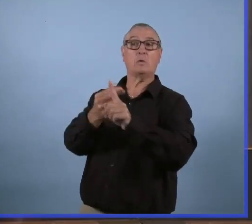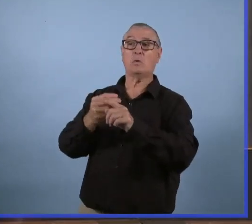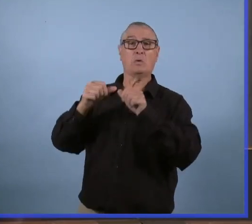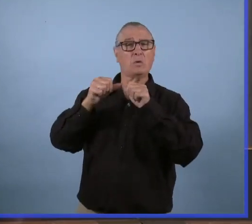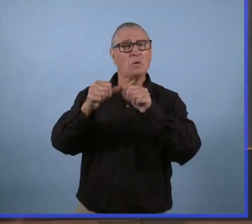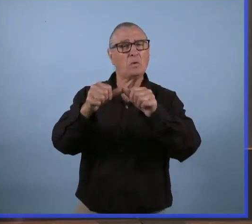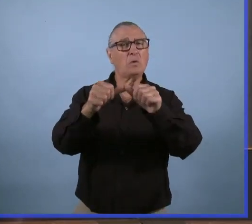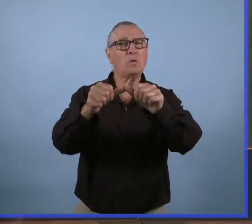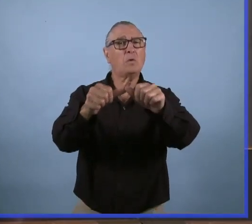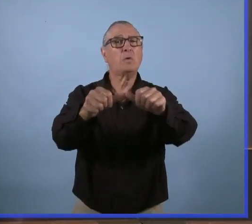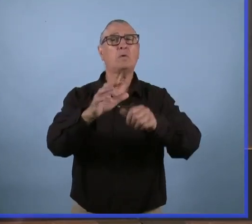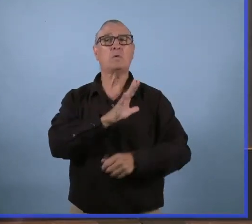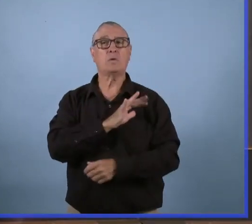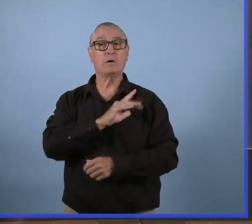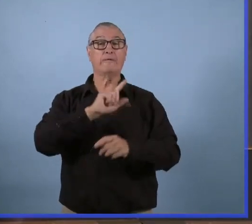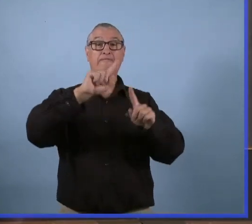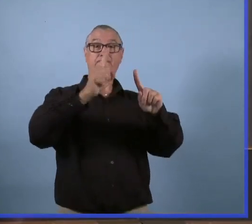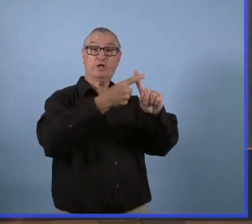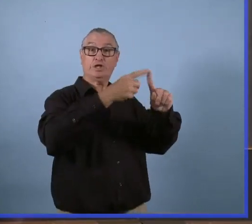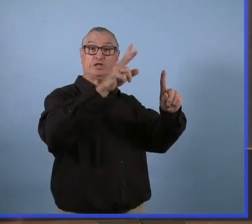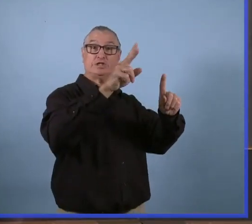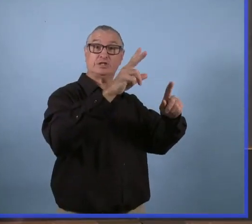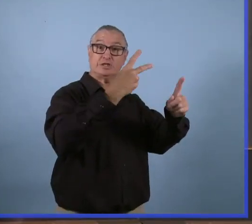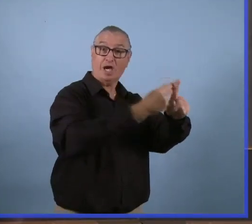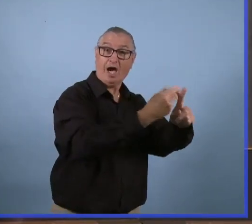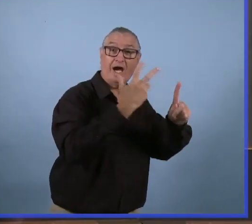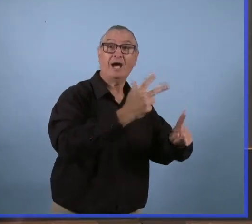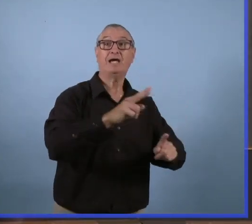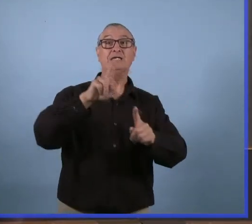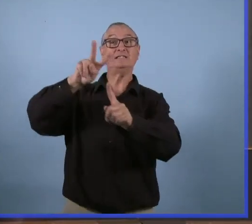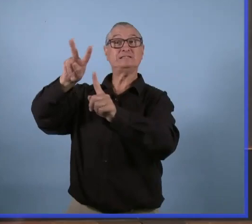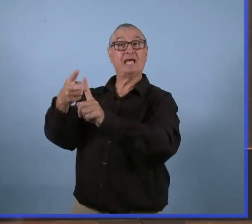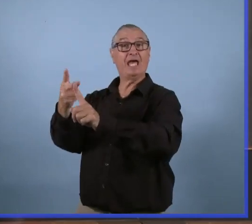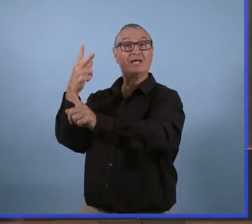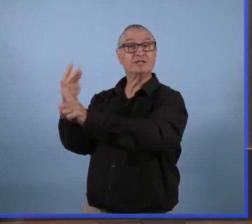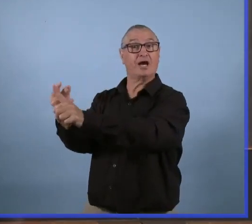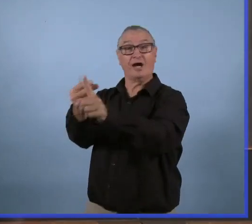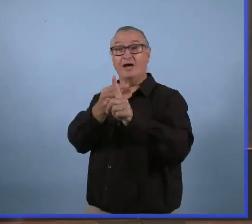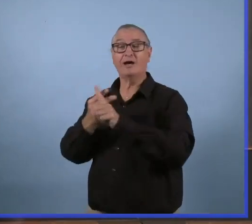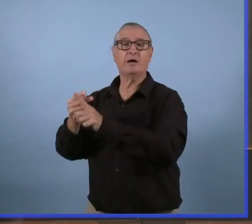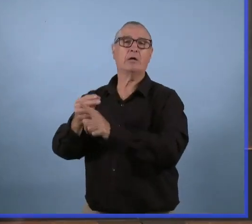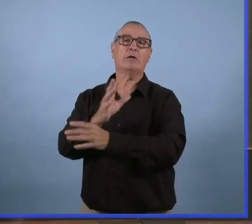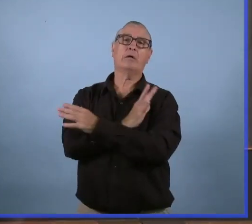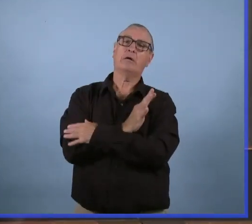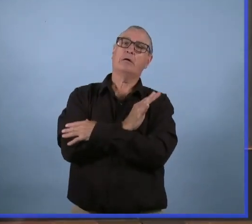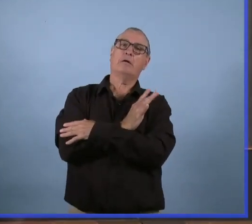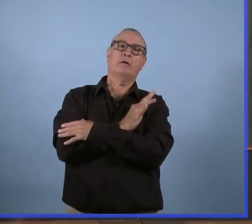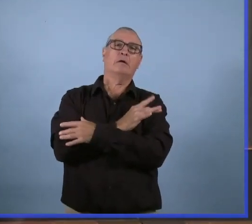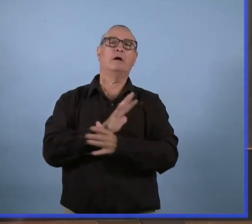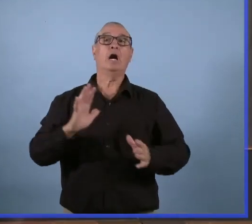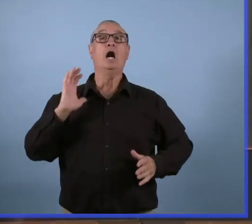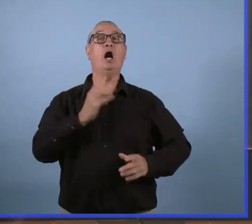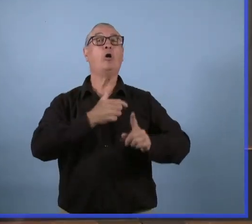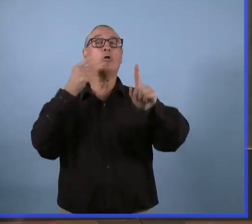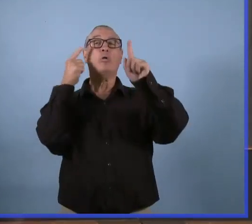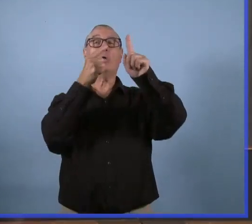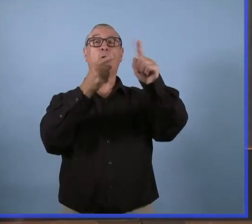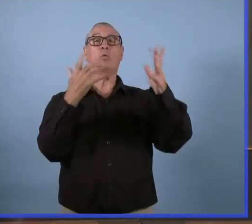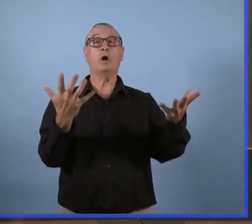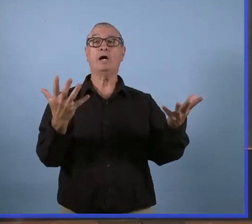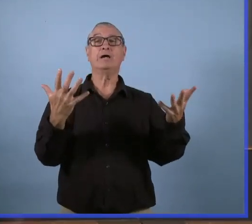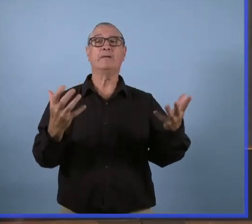Il faut que les gens continuent de prendre leur première dose. Et leur deuxième dose quand ils sont admissibles. Donc si on peut avoir suffisamment de la population